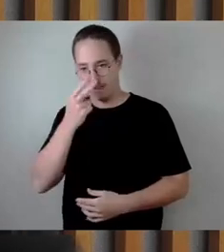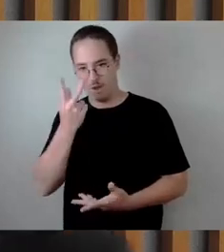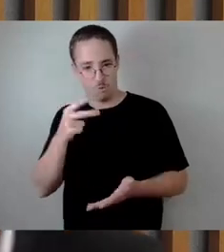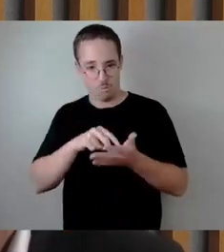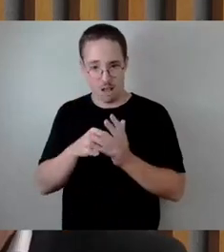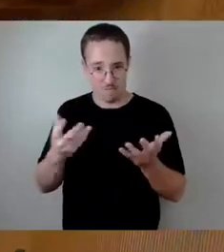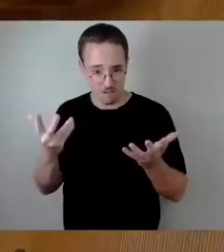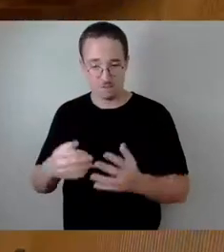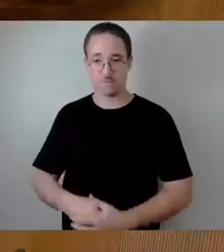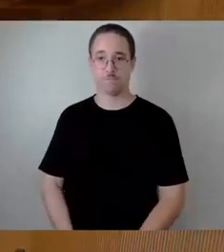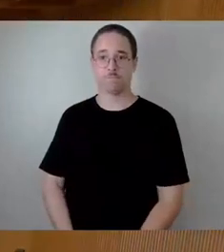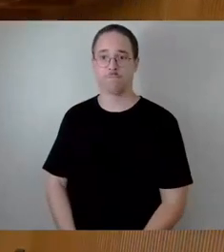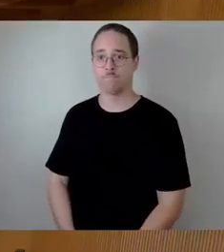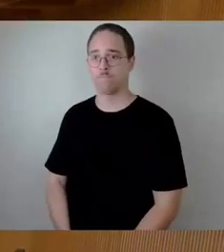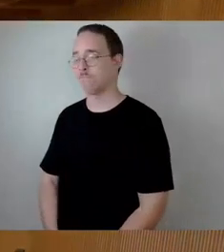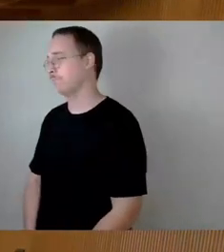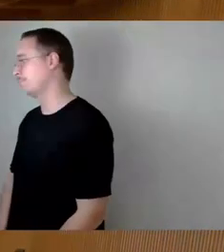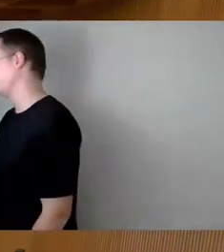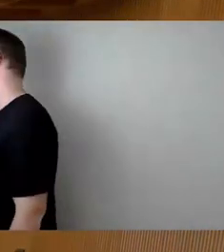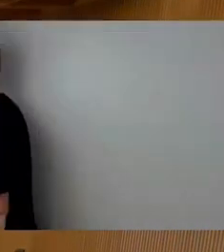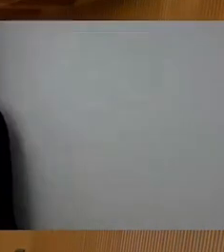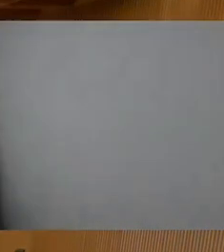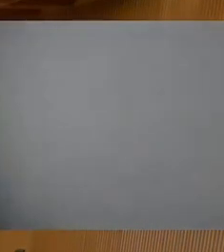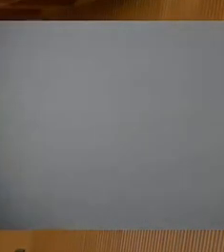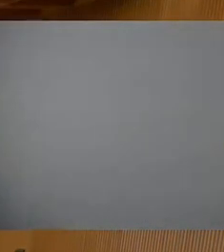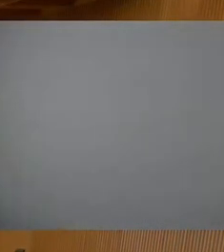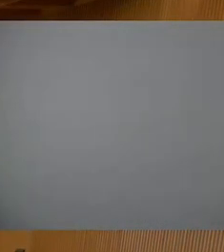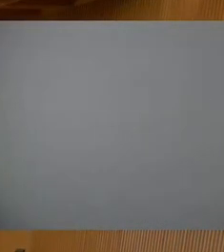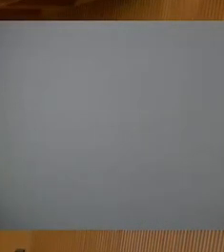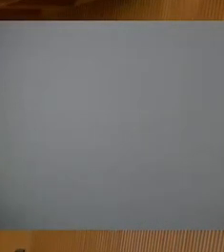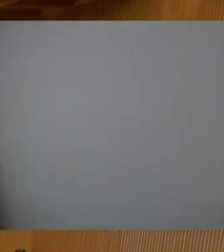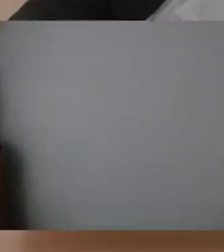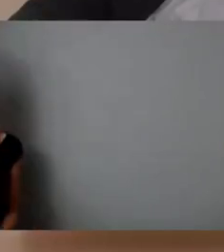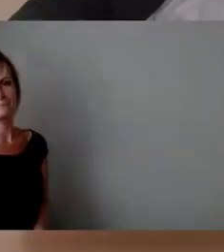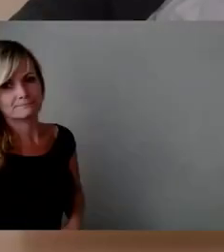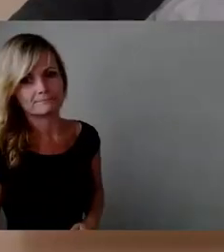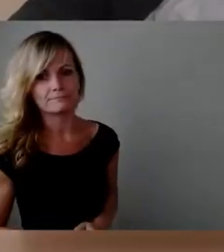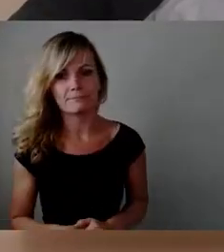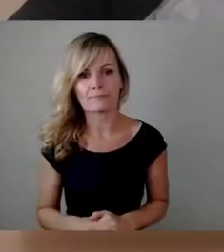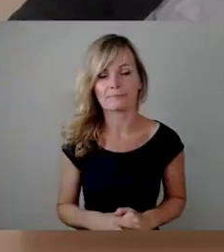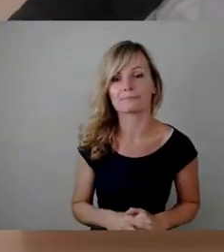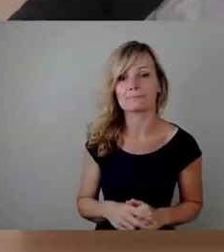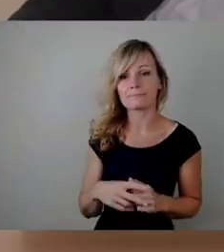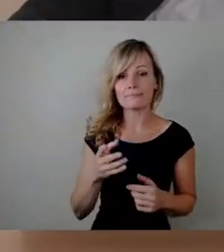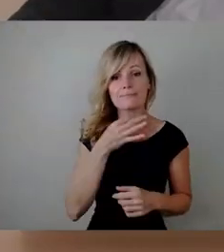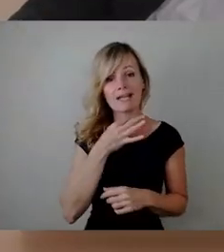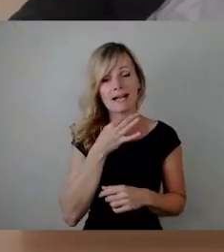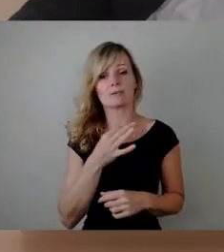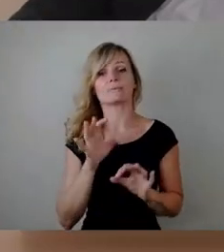Also, der erste Punkt ist, ich habe mit allen Fraktionen gesprochen, auch mit Ihnen.